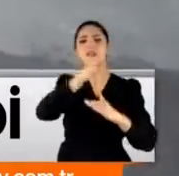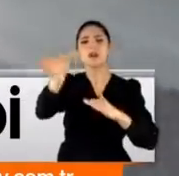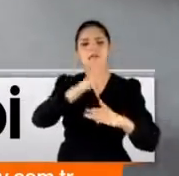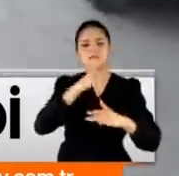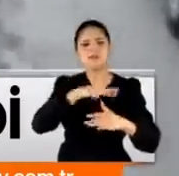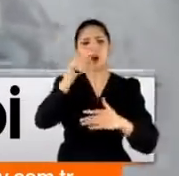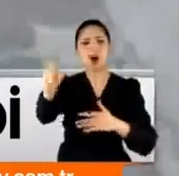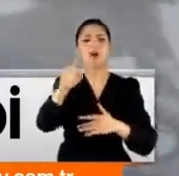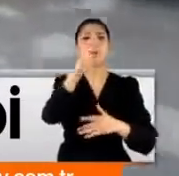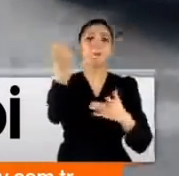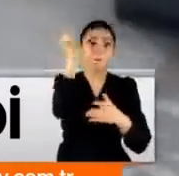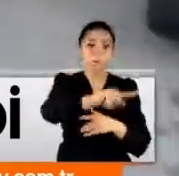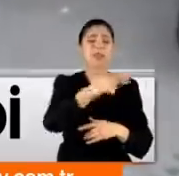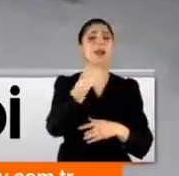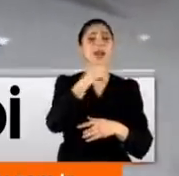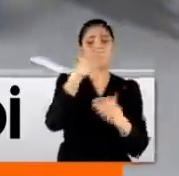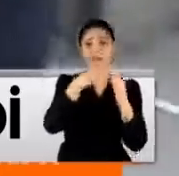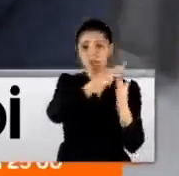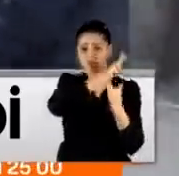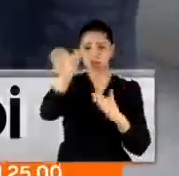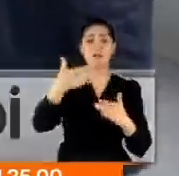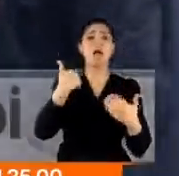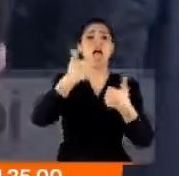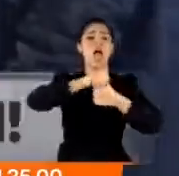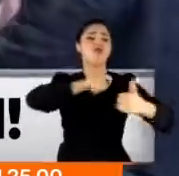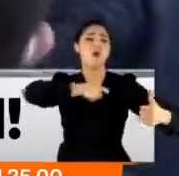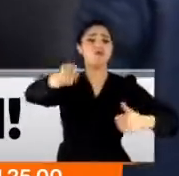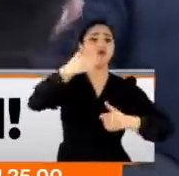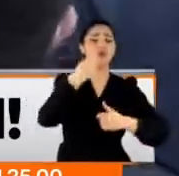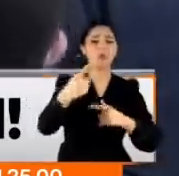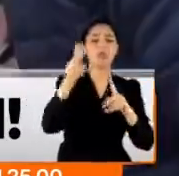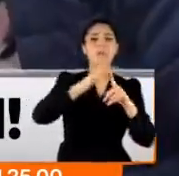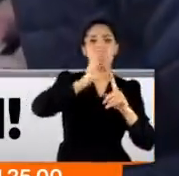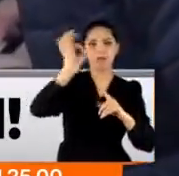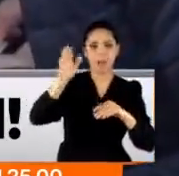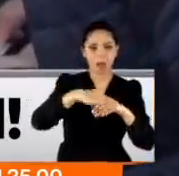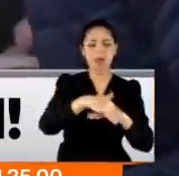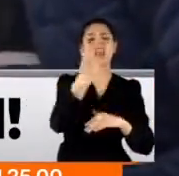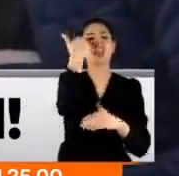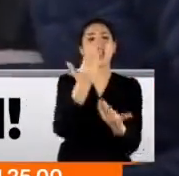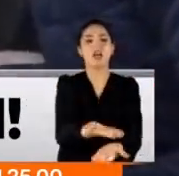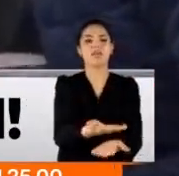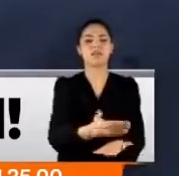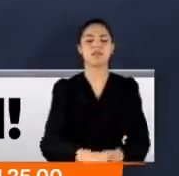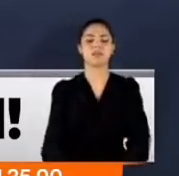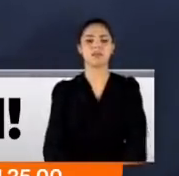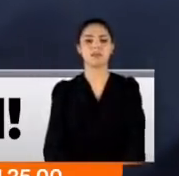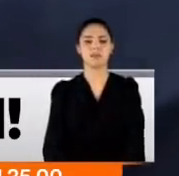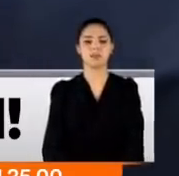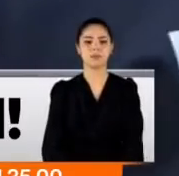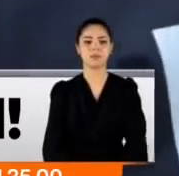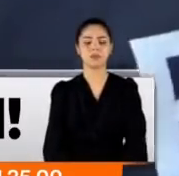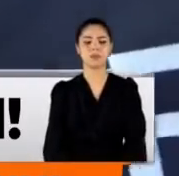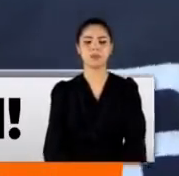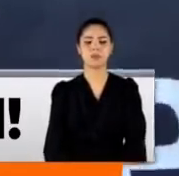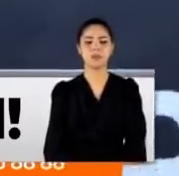Bu kez eşini rahatsız etmekle kalmadı. Eşimi vurdum ihbarıyla polise harekete geçirdi. Beyefendi kaç sokaktasınız? 22.